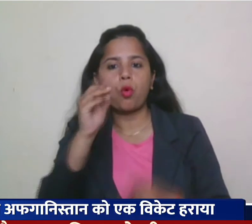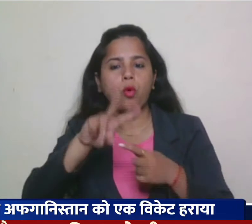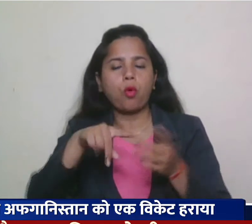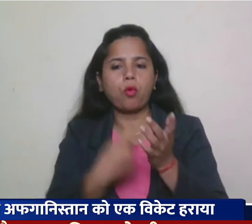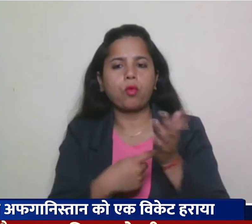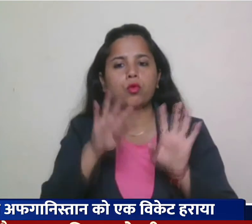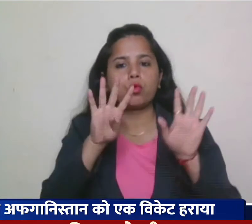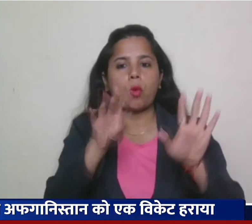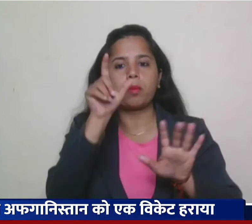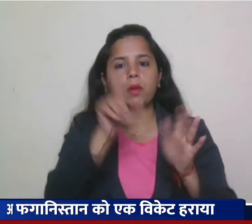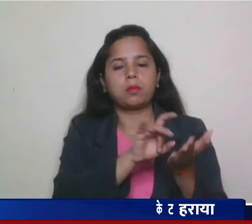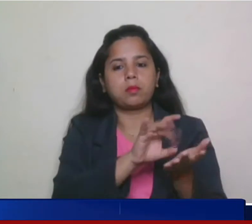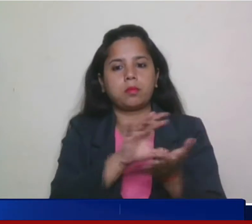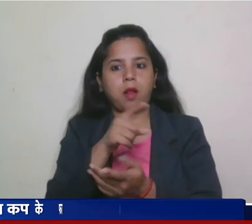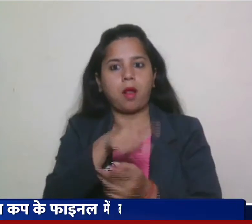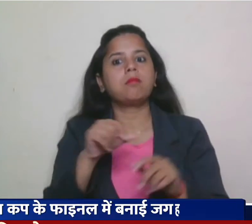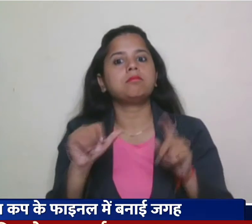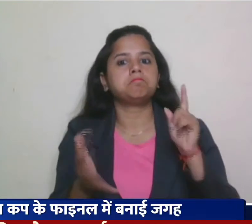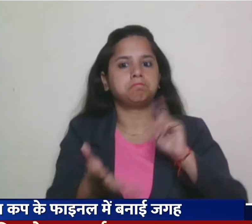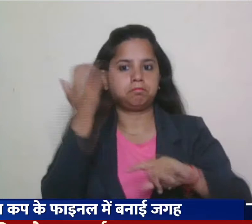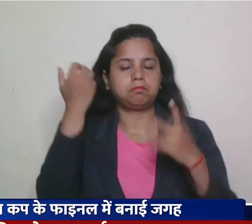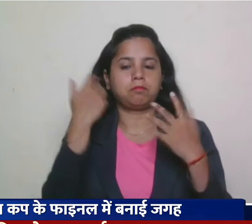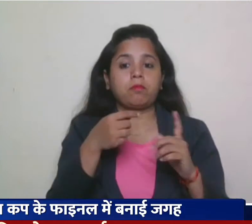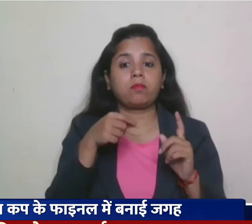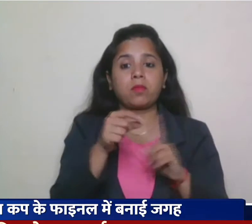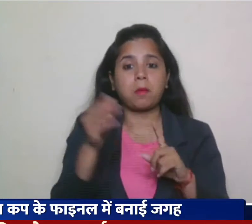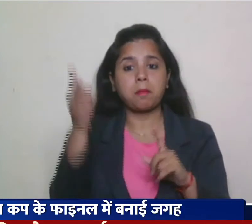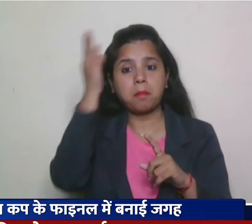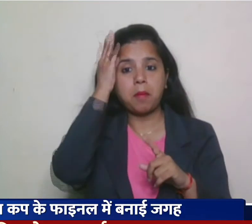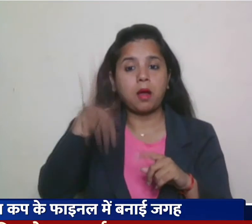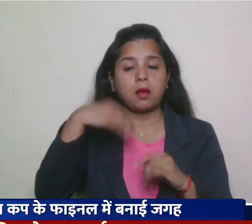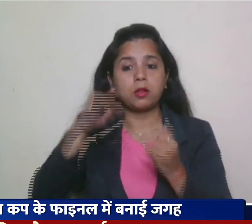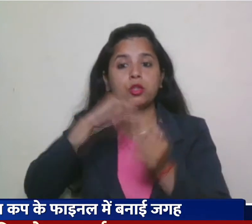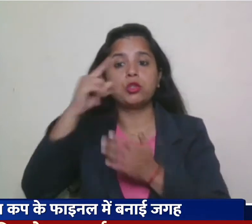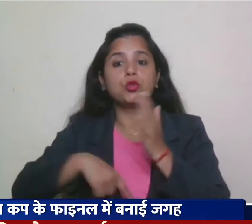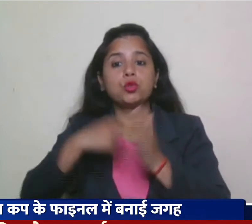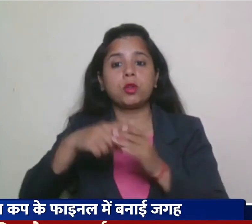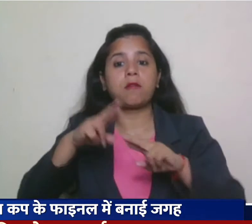इतके बाद टूनोमेंट का फाइनल मुकाबला पाकिस्तान और श्री रंका के बीच खेला